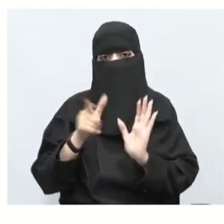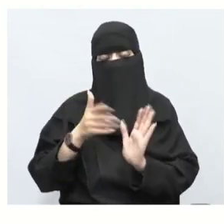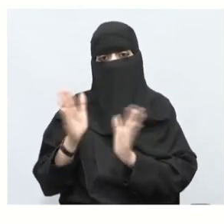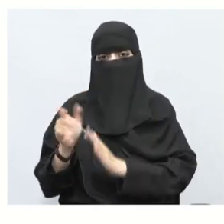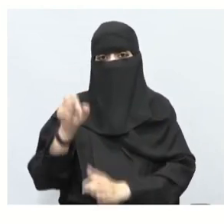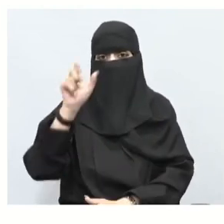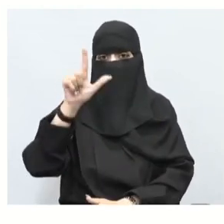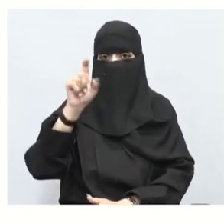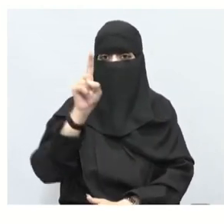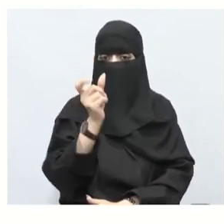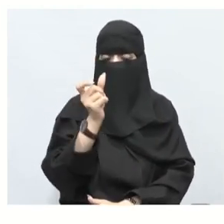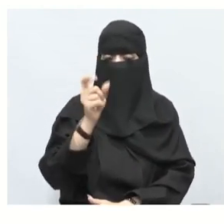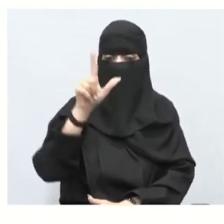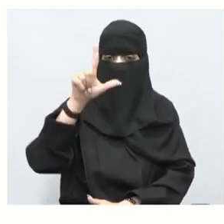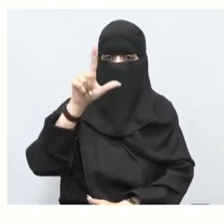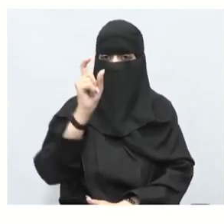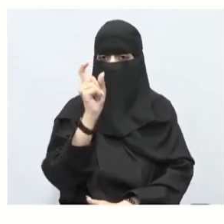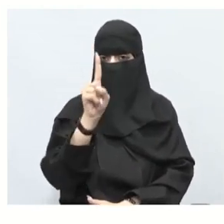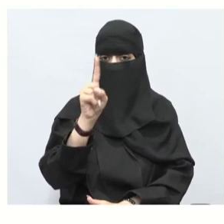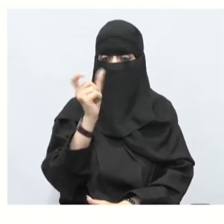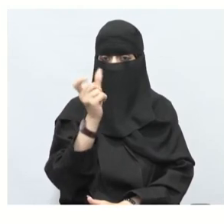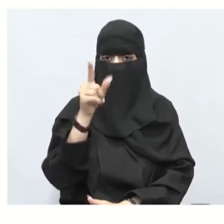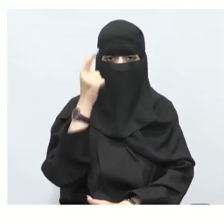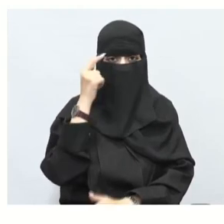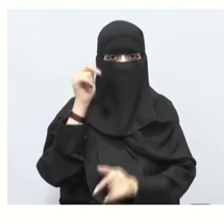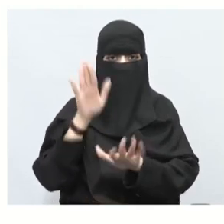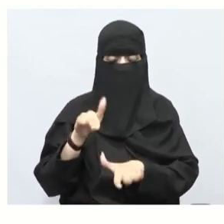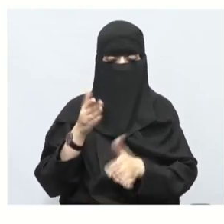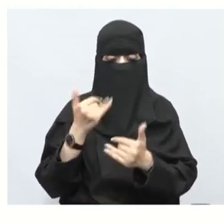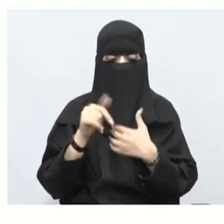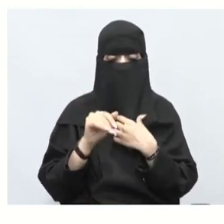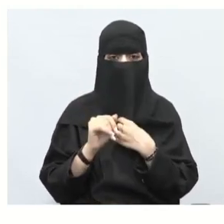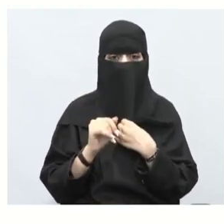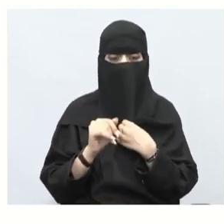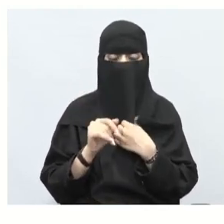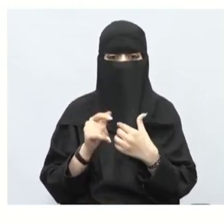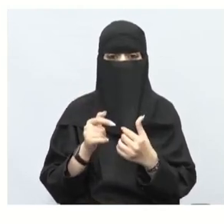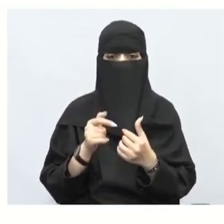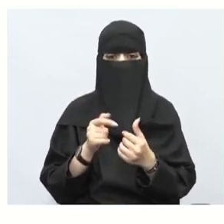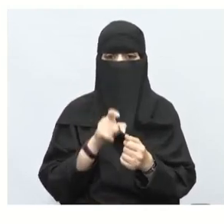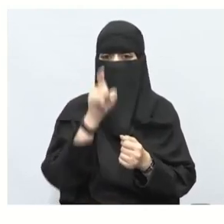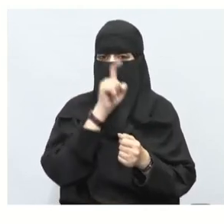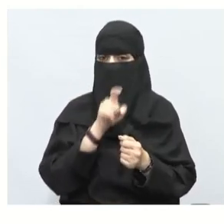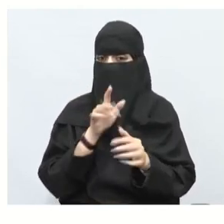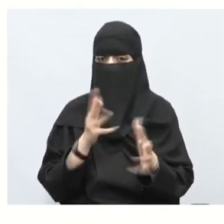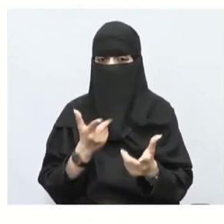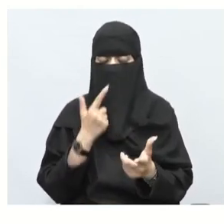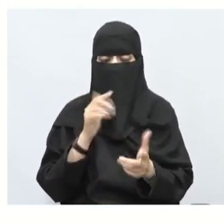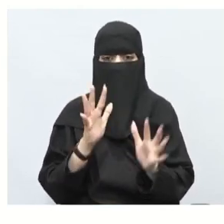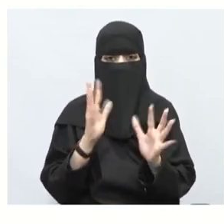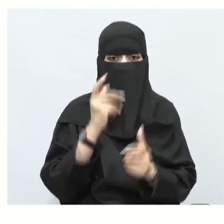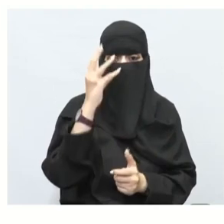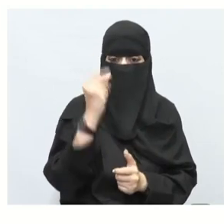موجودة طيب تعالوا لنرى ما المطلوب؟ كم طابعا جمعت سارة؟ يلا